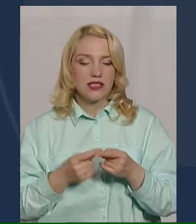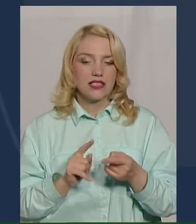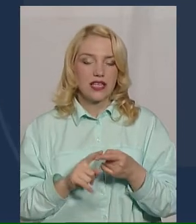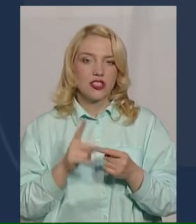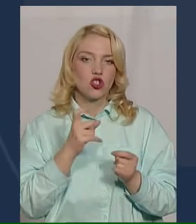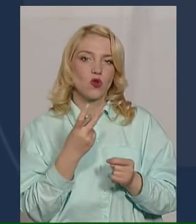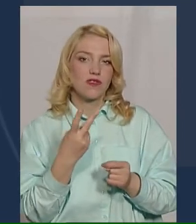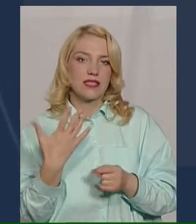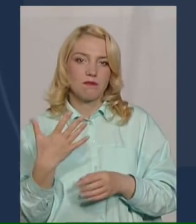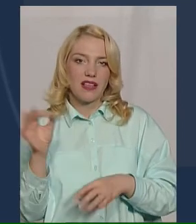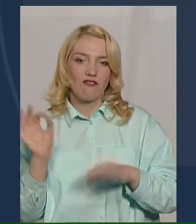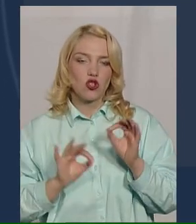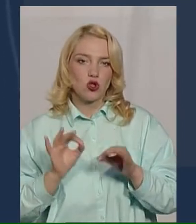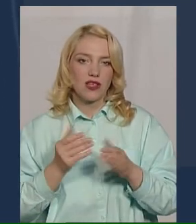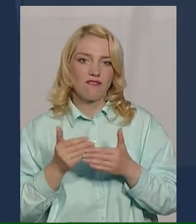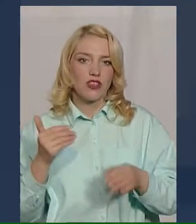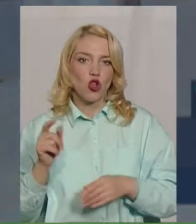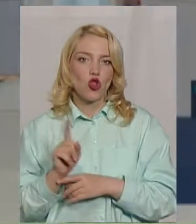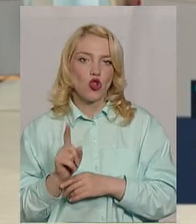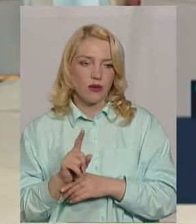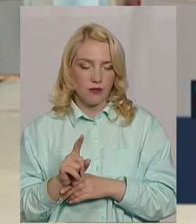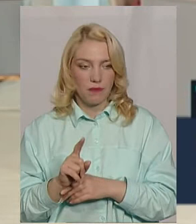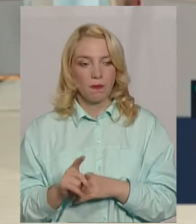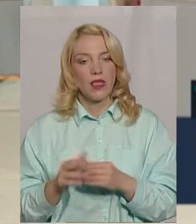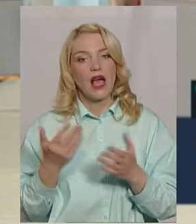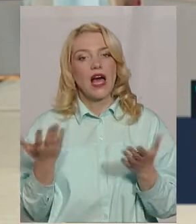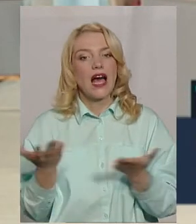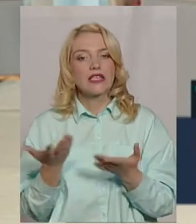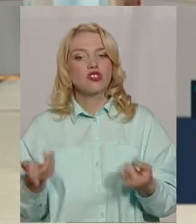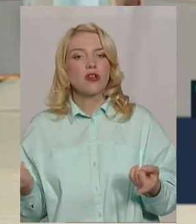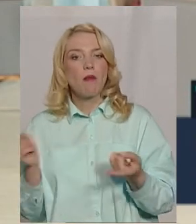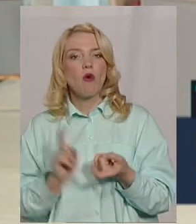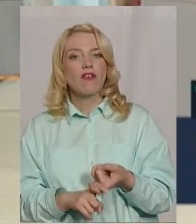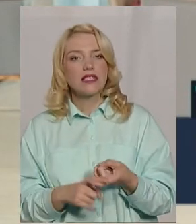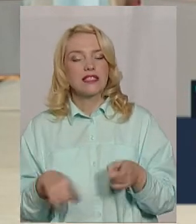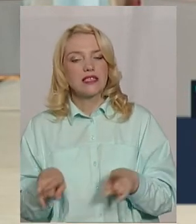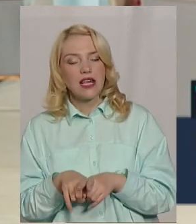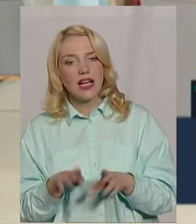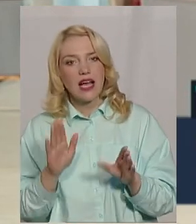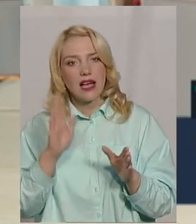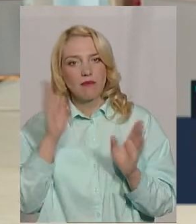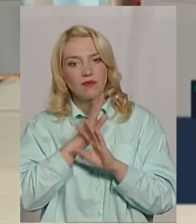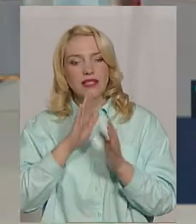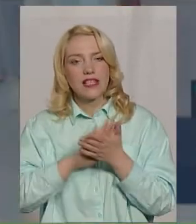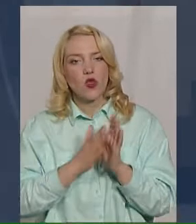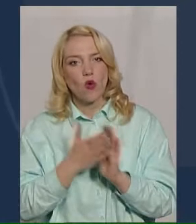125% від норми. А з чим пов'язана така синоптична ситуація?